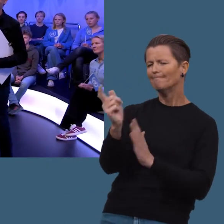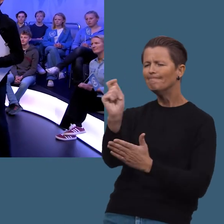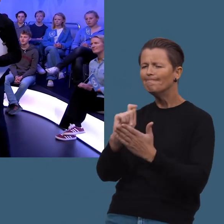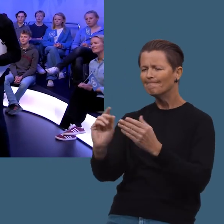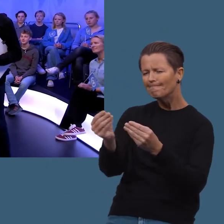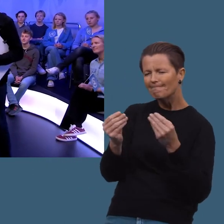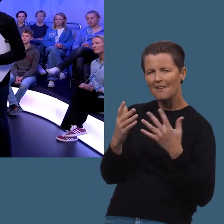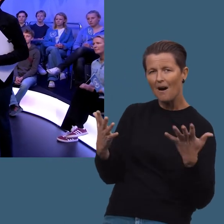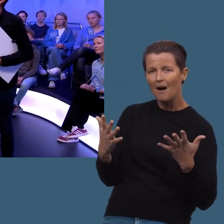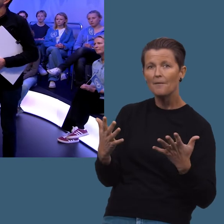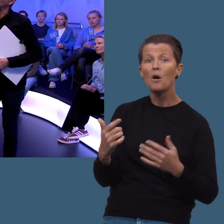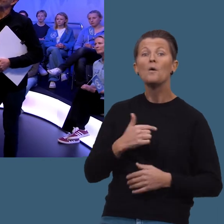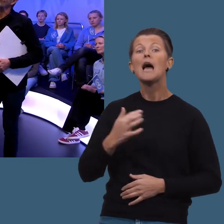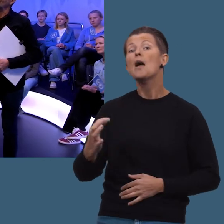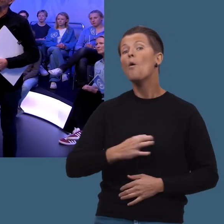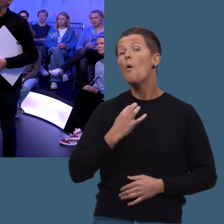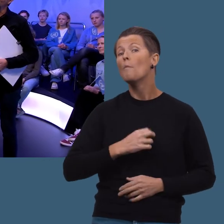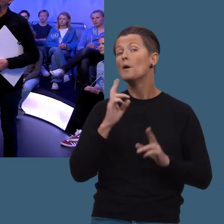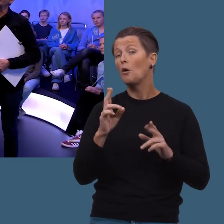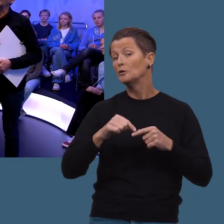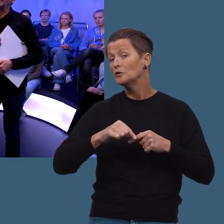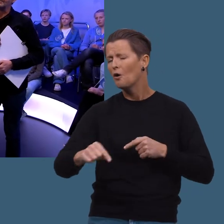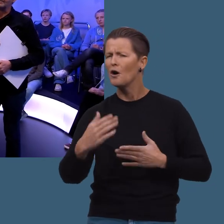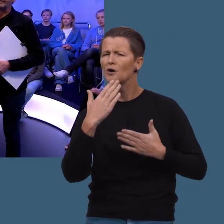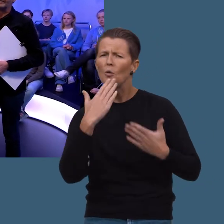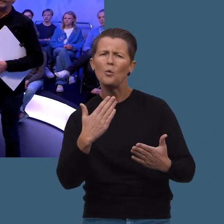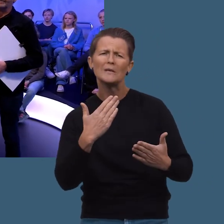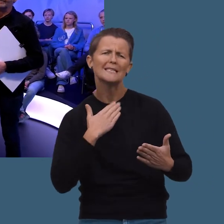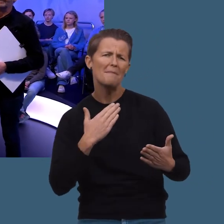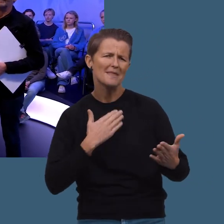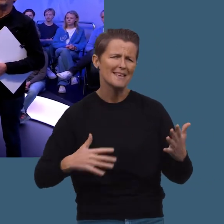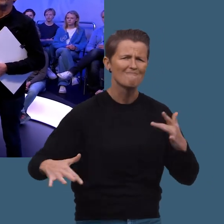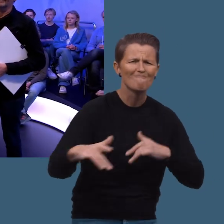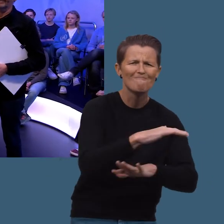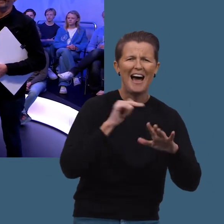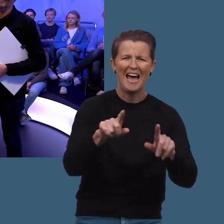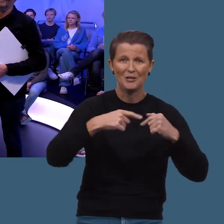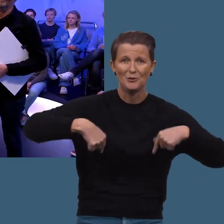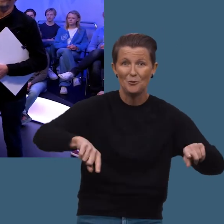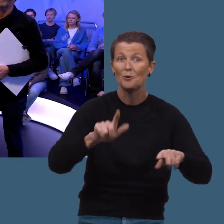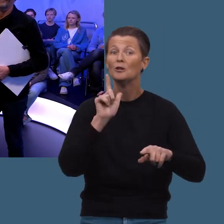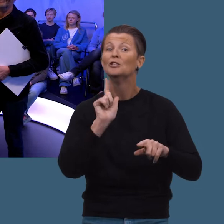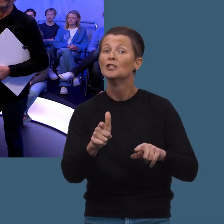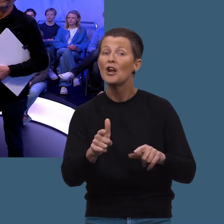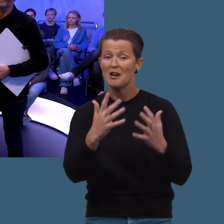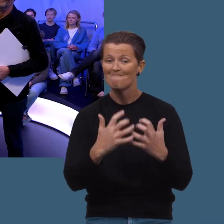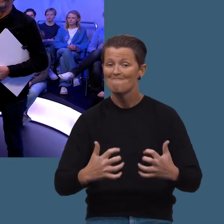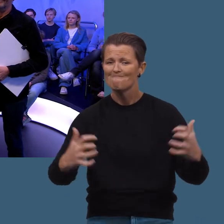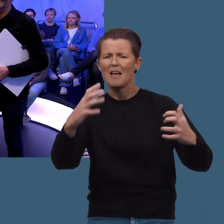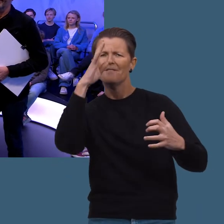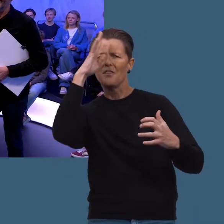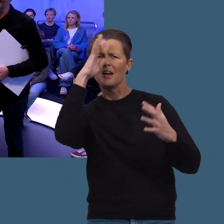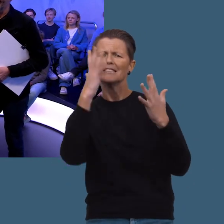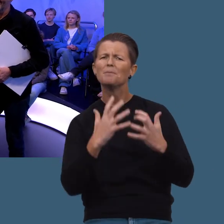Egil får fram. Det vi forhåpentligvis også kan love dere er god stemning her fra studio. Vi har nemlig med oss